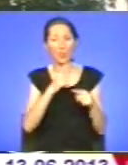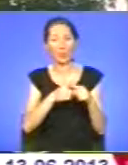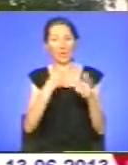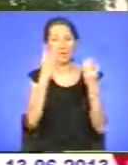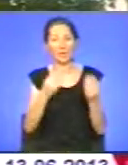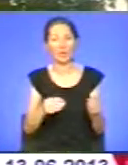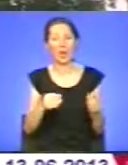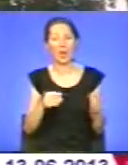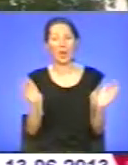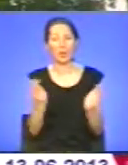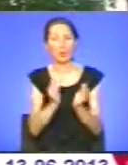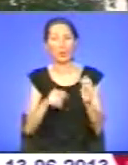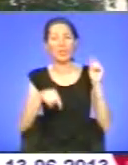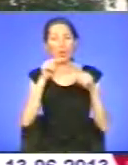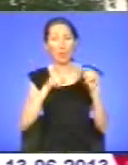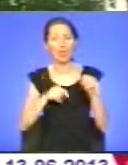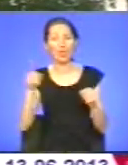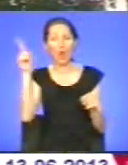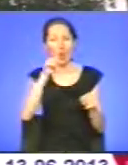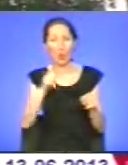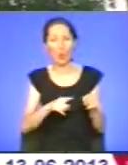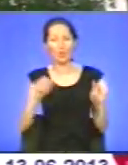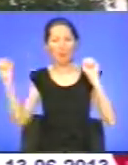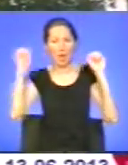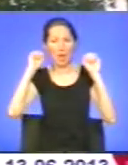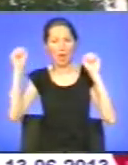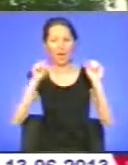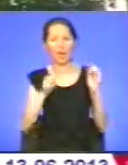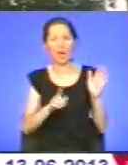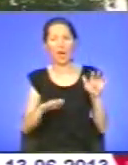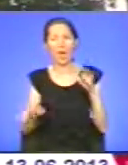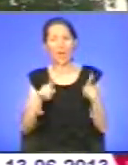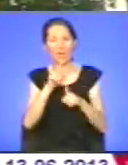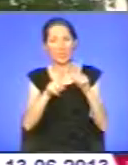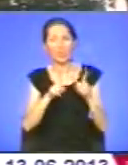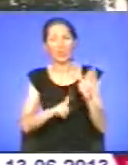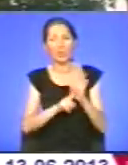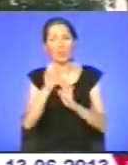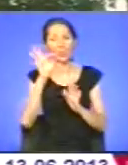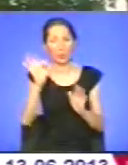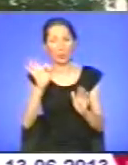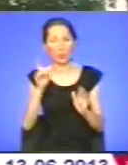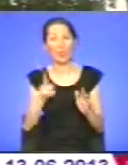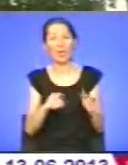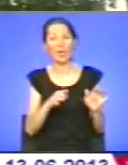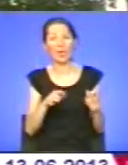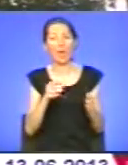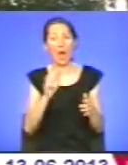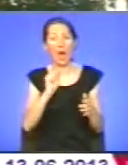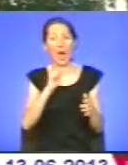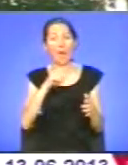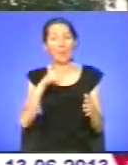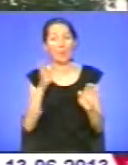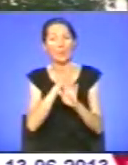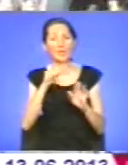дощі з грозами, подекуди з градом. І з коливанням температурних показників. При проходженні атмосферного фронту температури